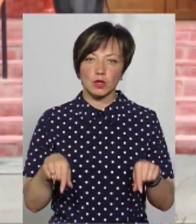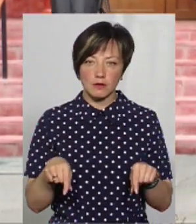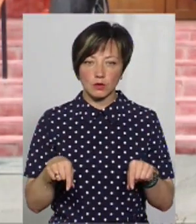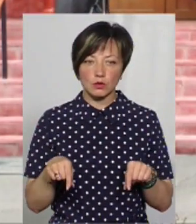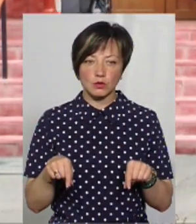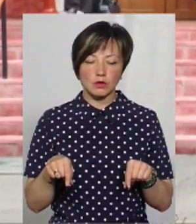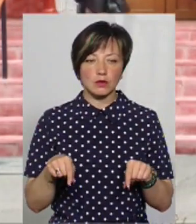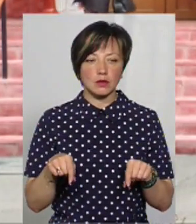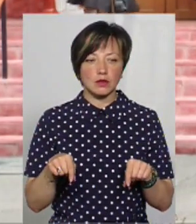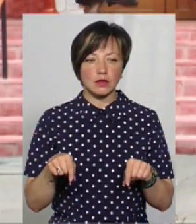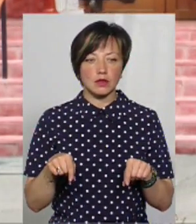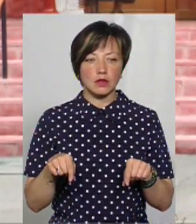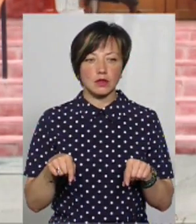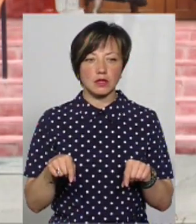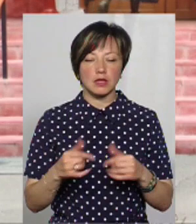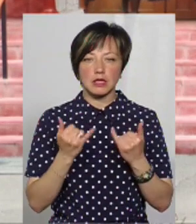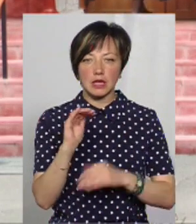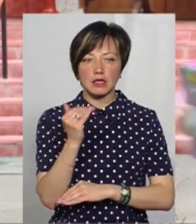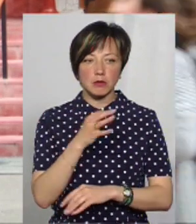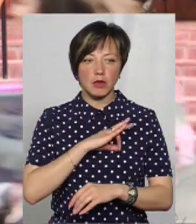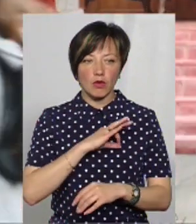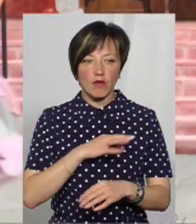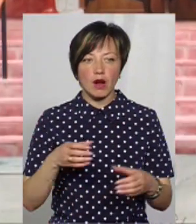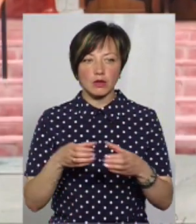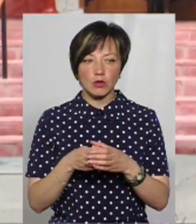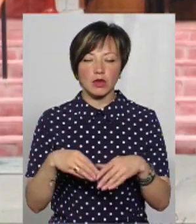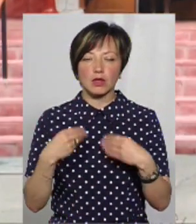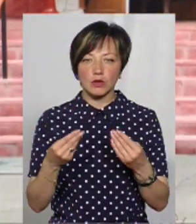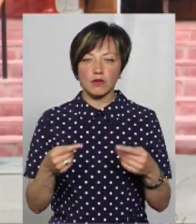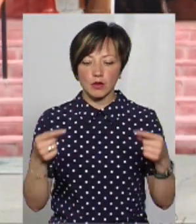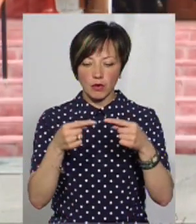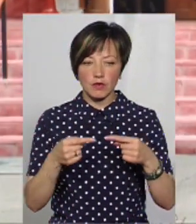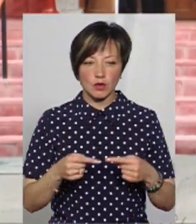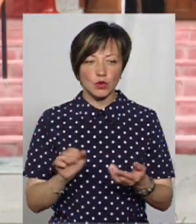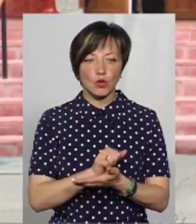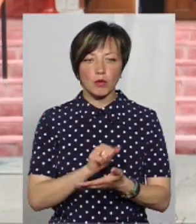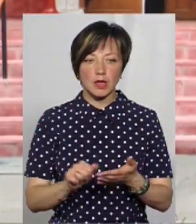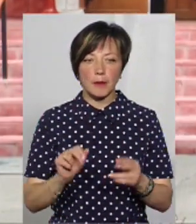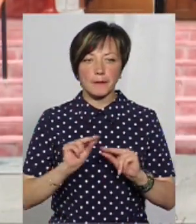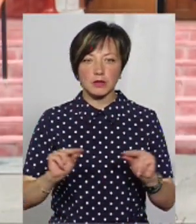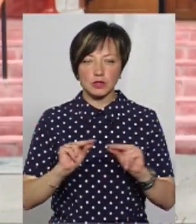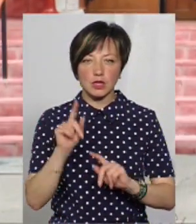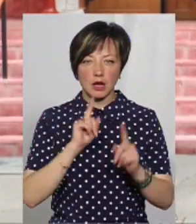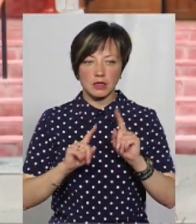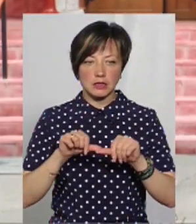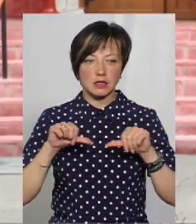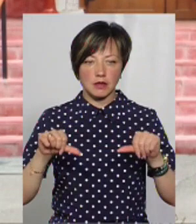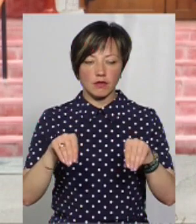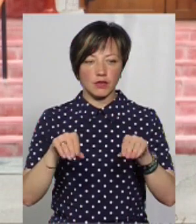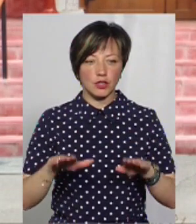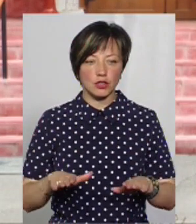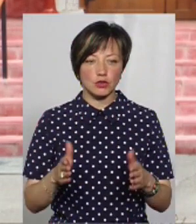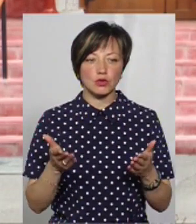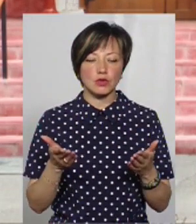для дитини пільгової категорії, надають відповідні документи, педагогічна рада засідає і вирішують,